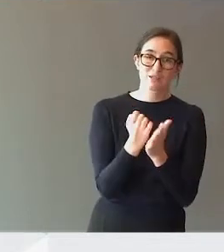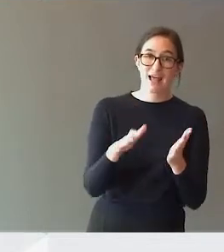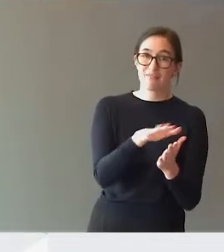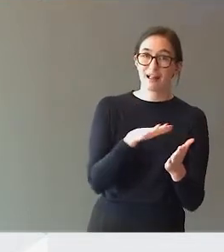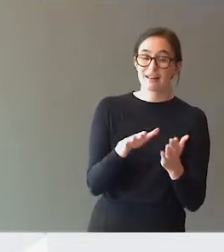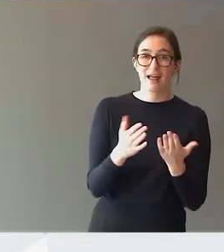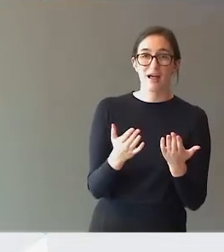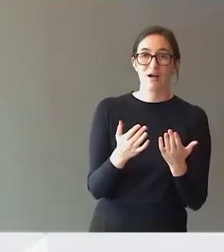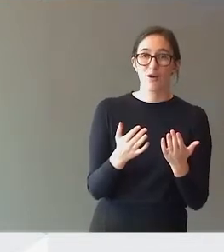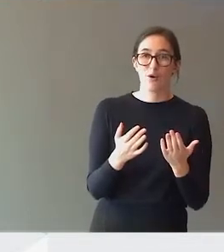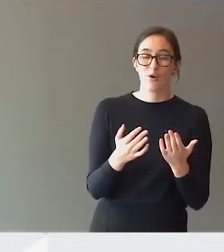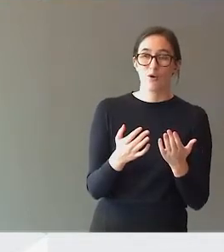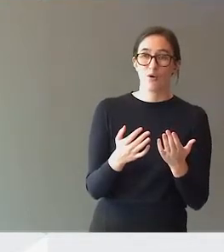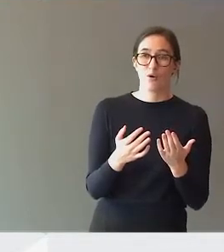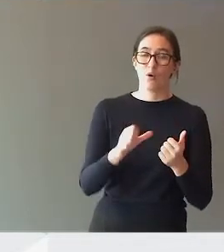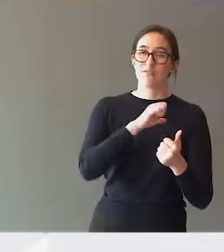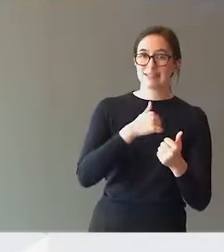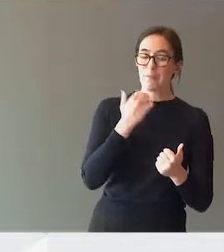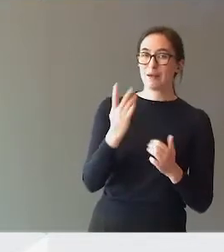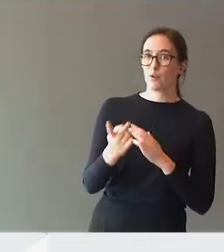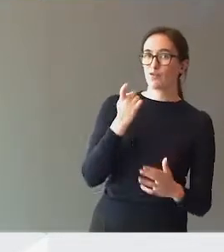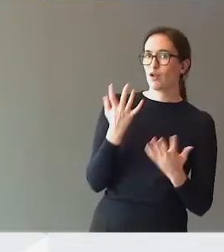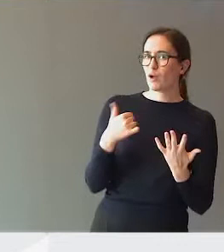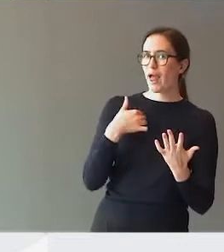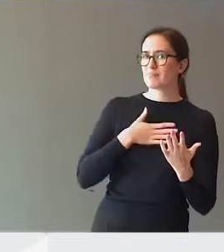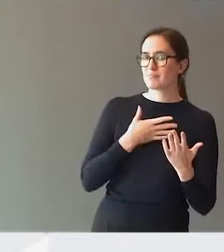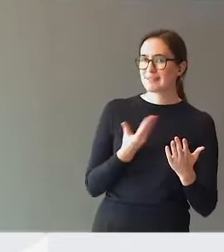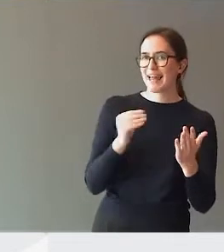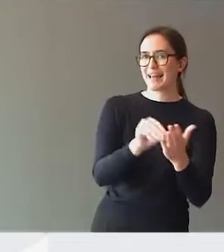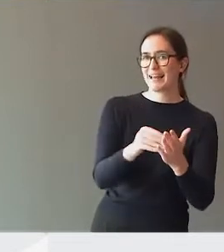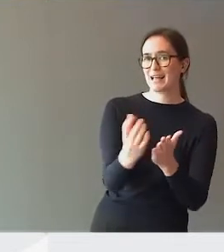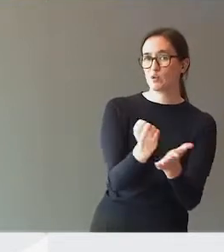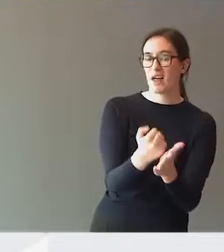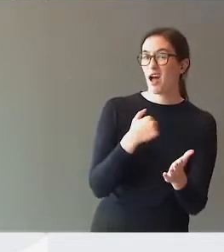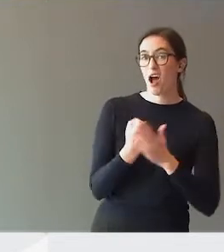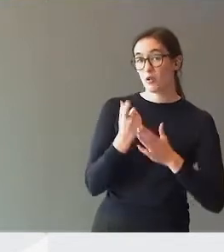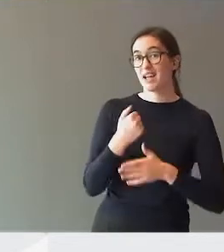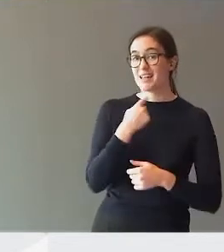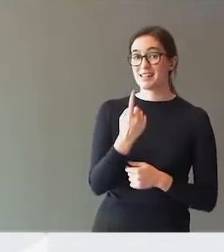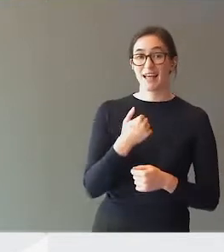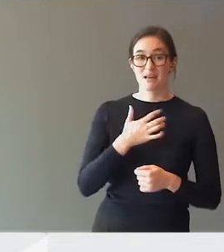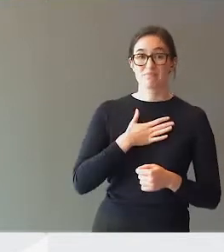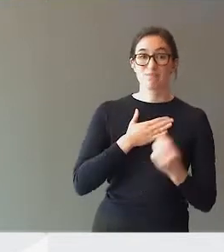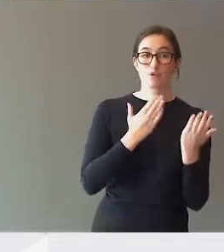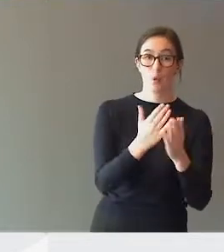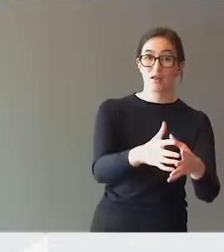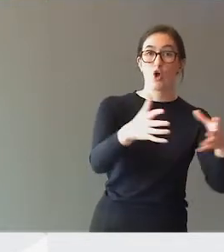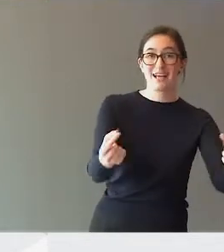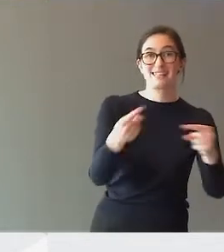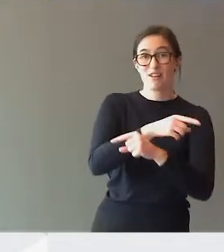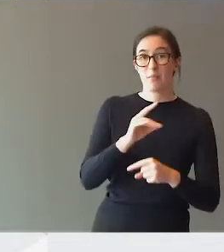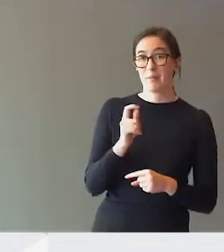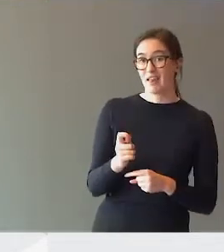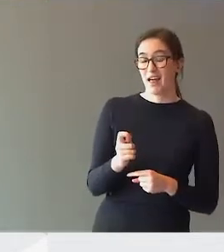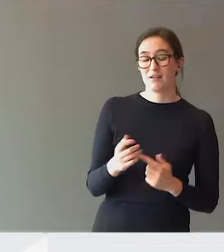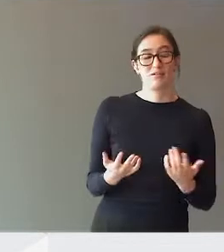doble alle tjenestene. Når jeg blir utfordret på hvor jeg ønsker ressursene, så vil jeg noen ganger si jeg vil heller ha det i skolen enn i PP-tjenesten. Men er du enig at resultatet kan bli